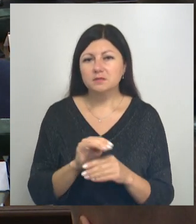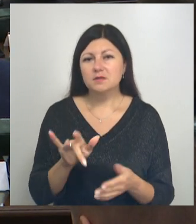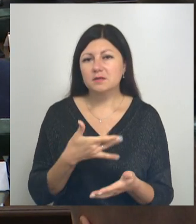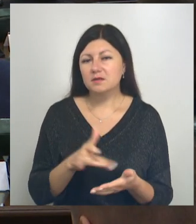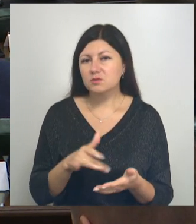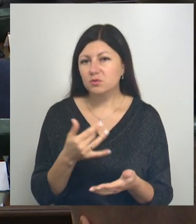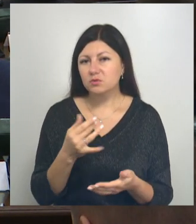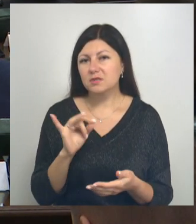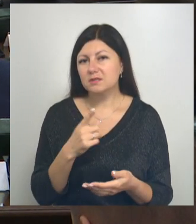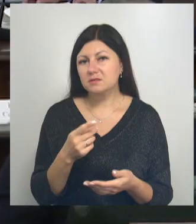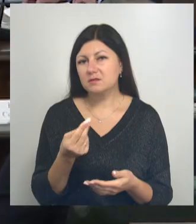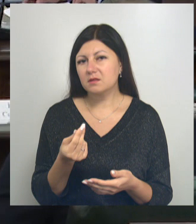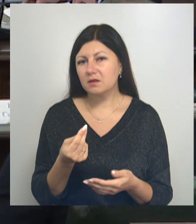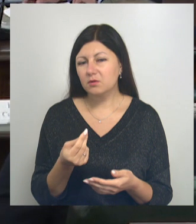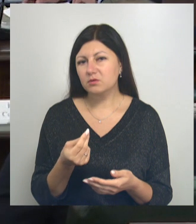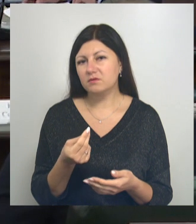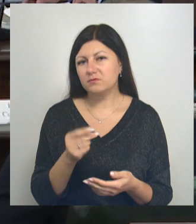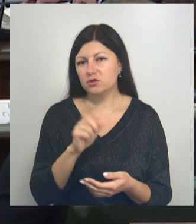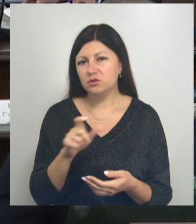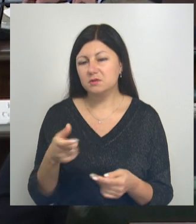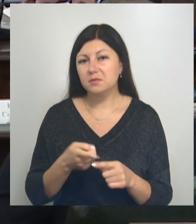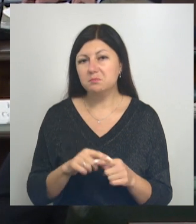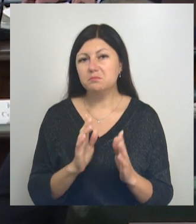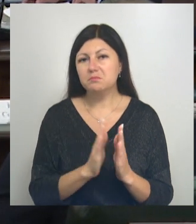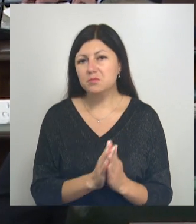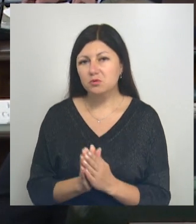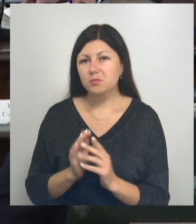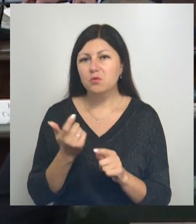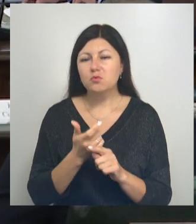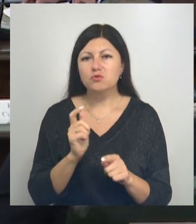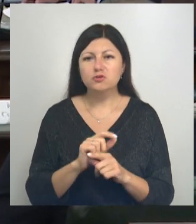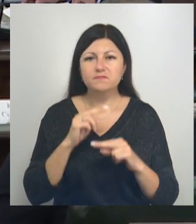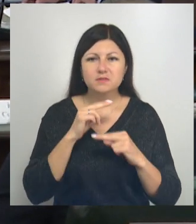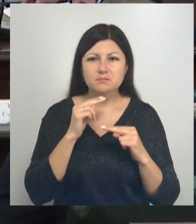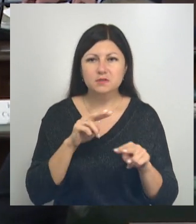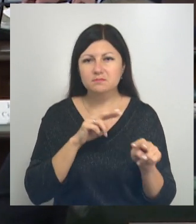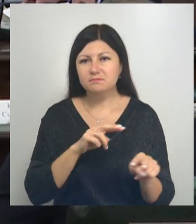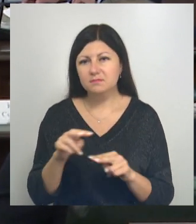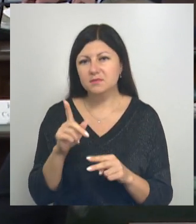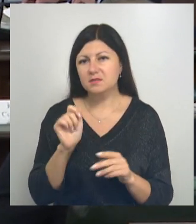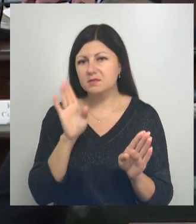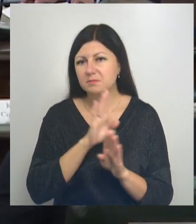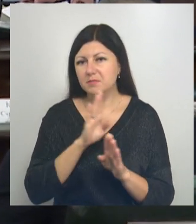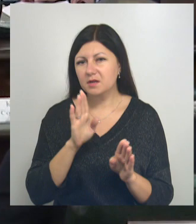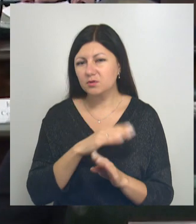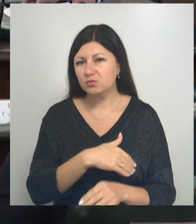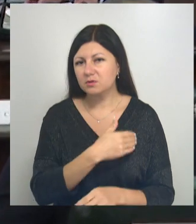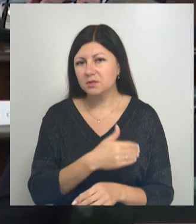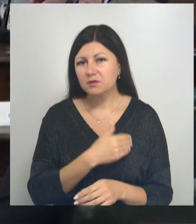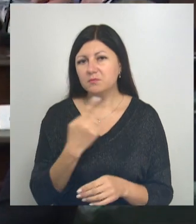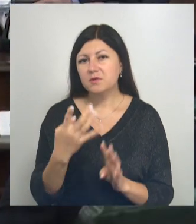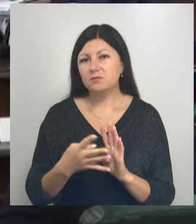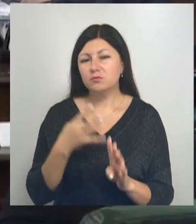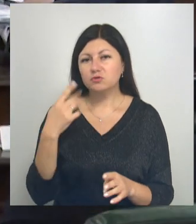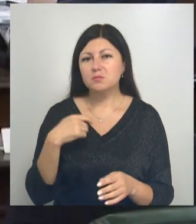из доходов жителей. Поэтому просьба очень внимательно смотреть за температурным режимом. Как всегда, в первую очередь